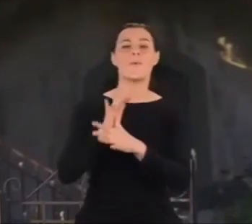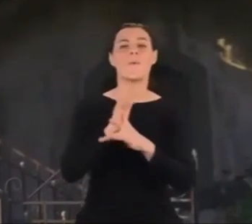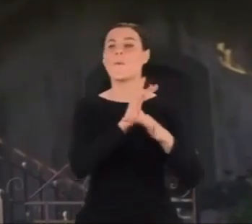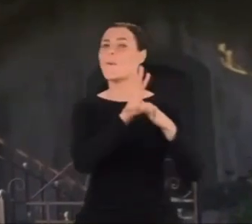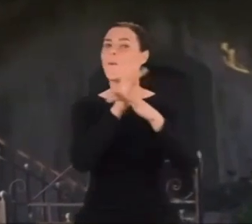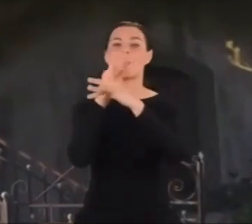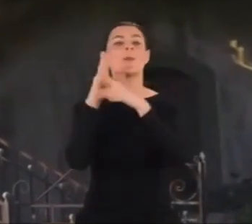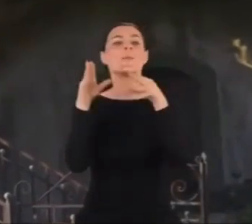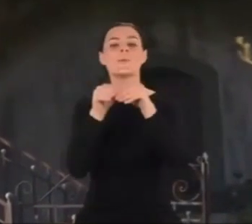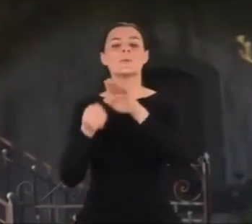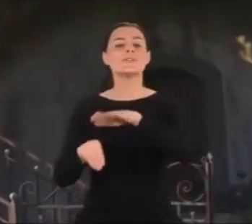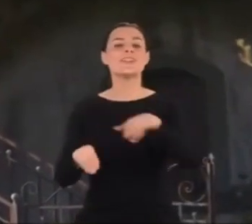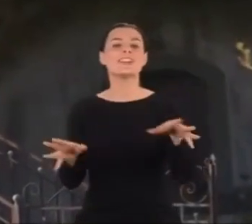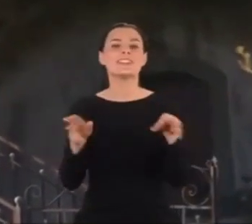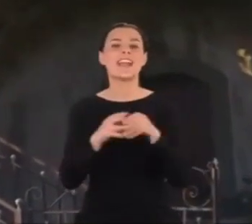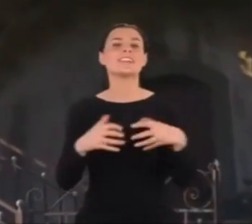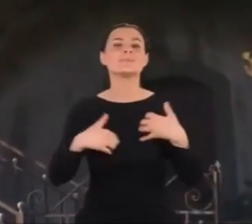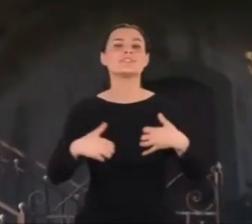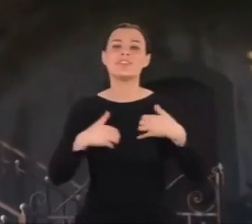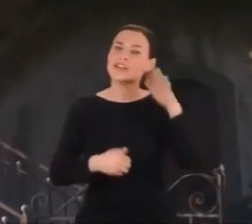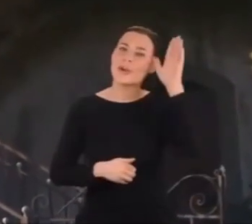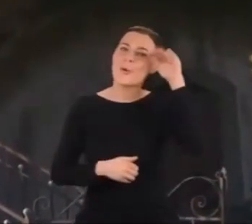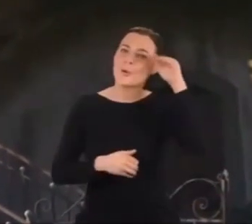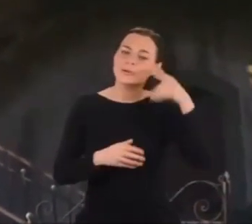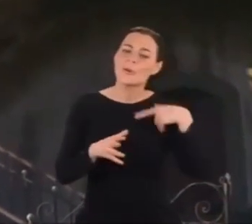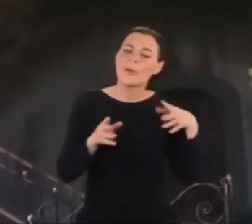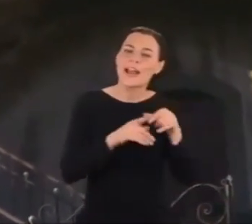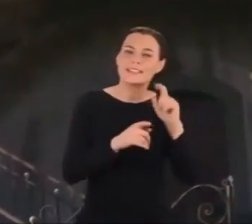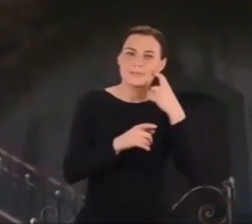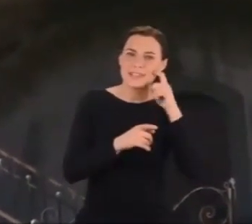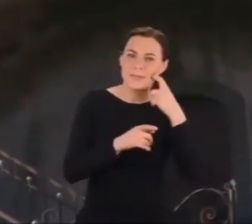Dzieci bawią się z osłem i często go tu wprowadzają.